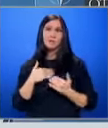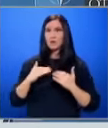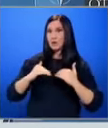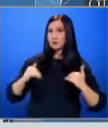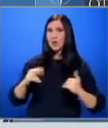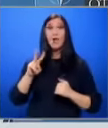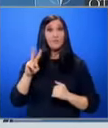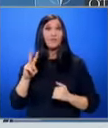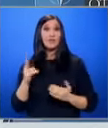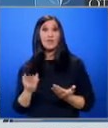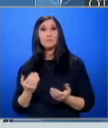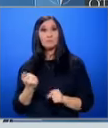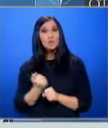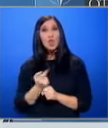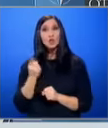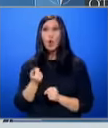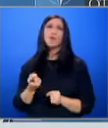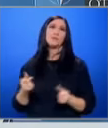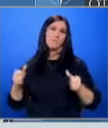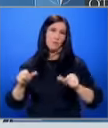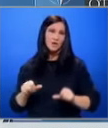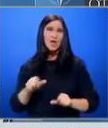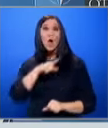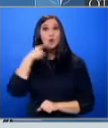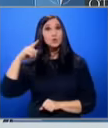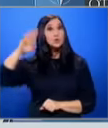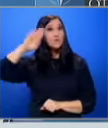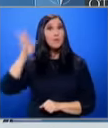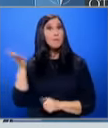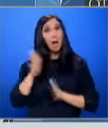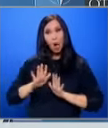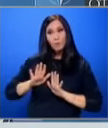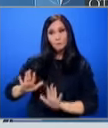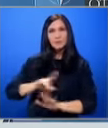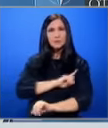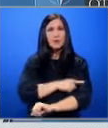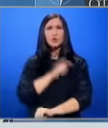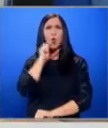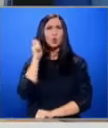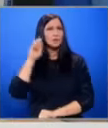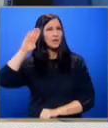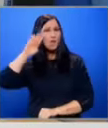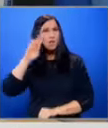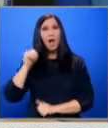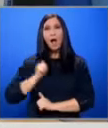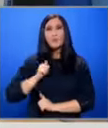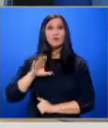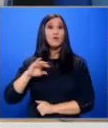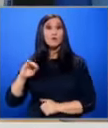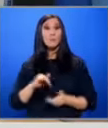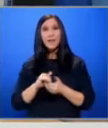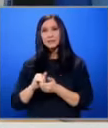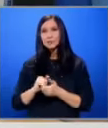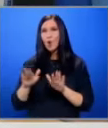и в двете начинания той определено се провали. Руските войски бяха отблъснати от смелите украински сили, а НАТО и Европейският